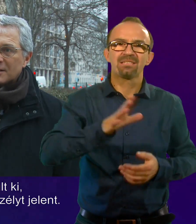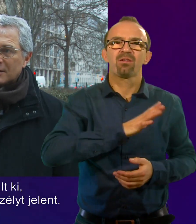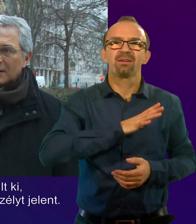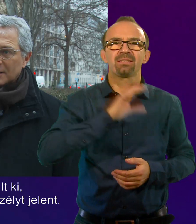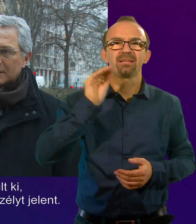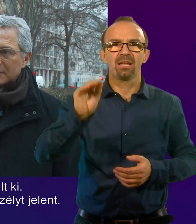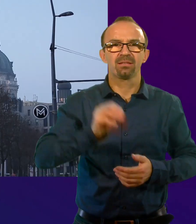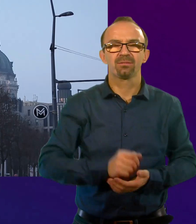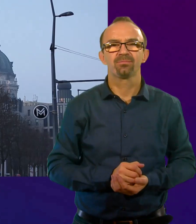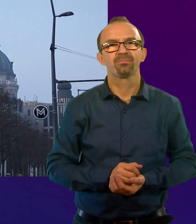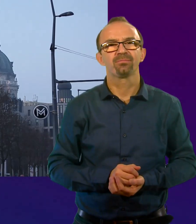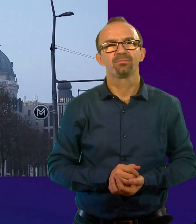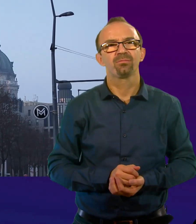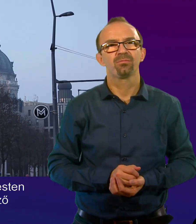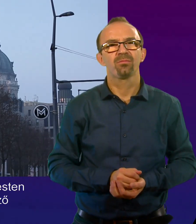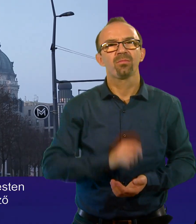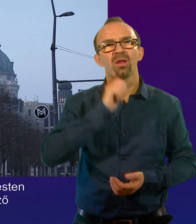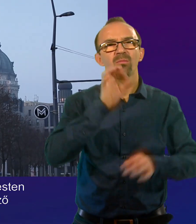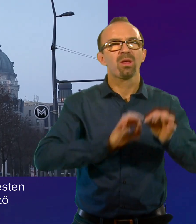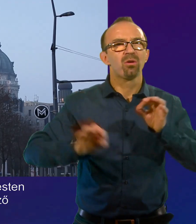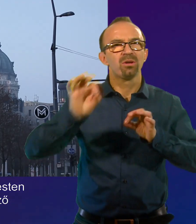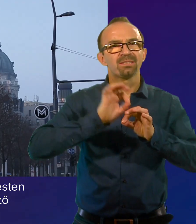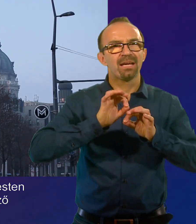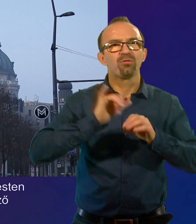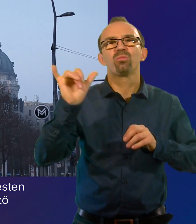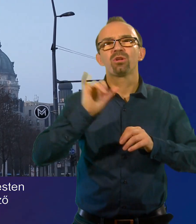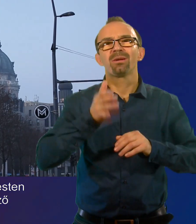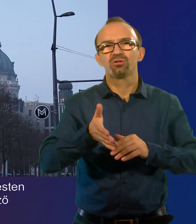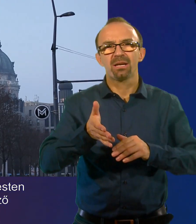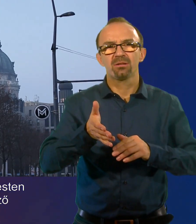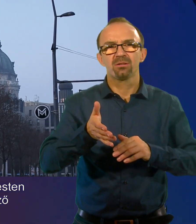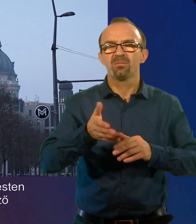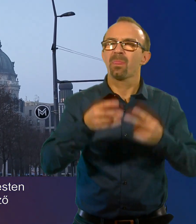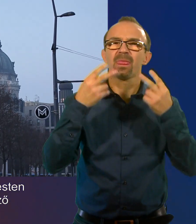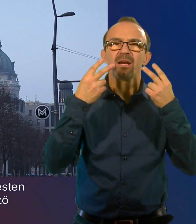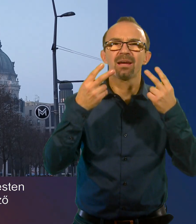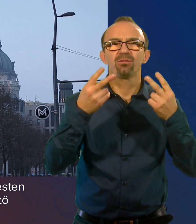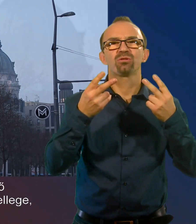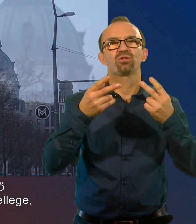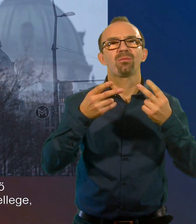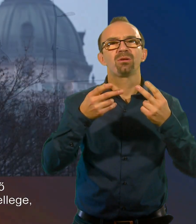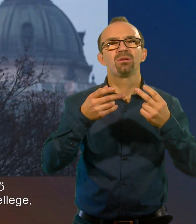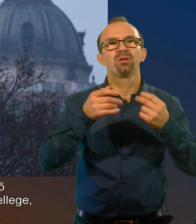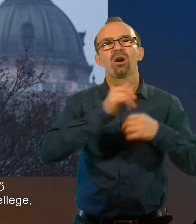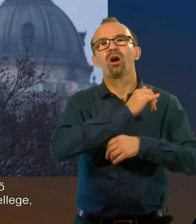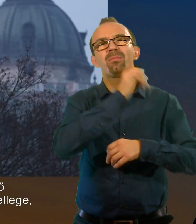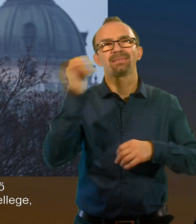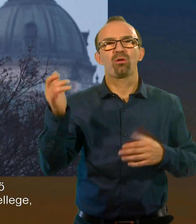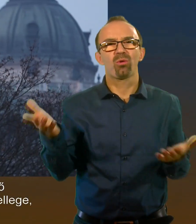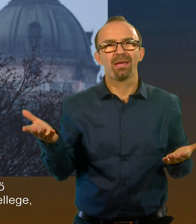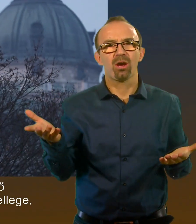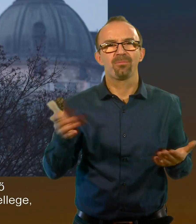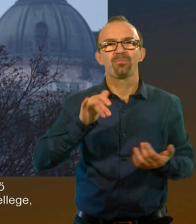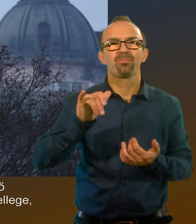veszélyt jelent. A Magyarországon, illetve Budapesten az egyik legfontosabb tényező pont a meteorológiai